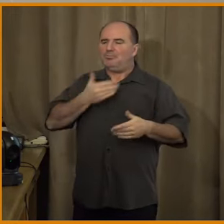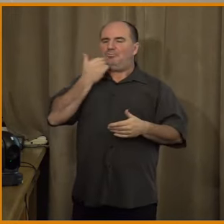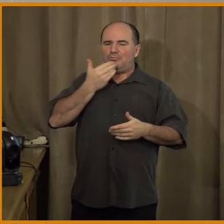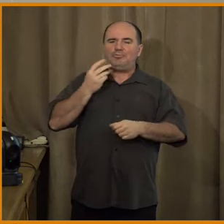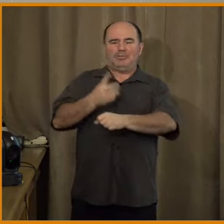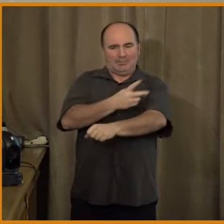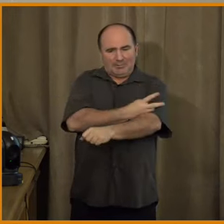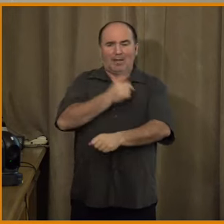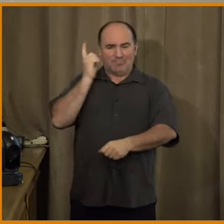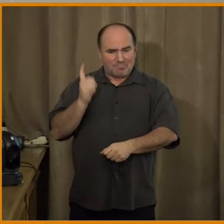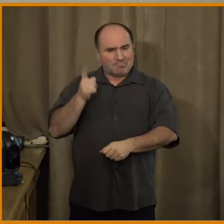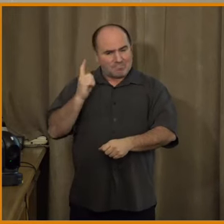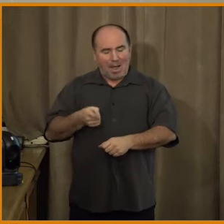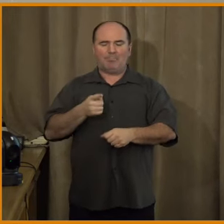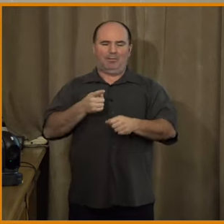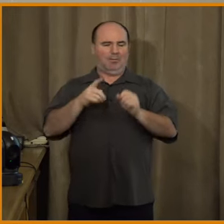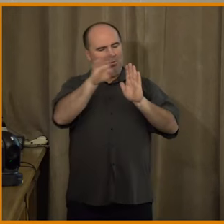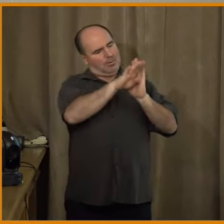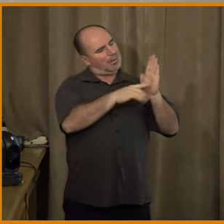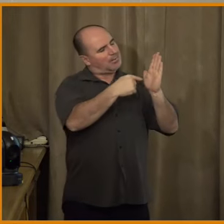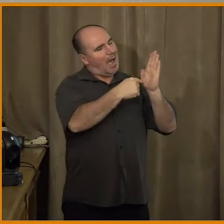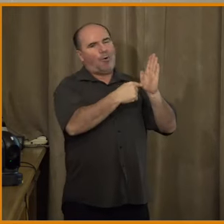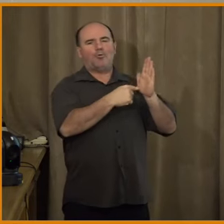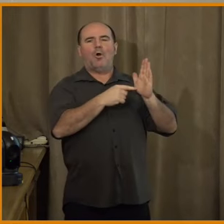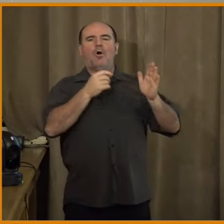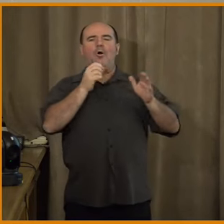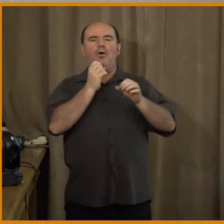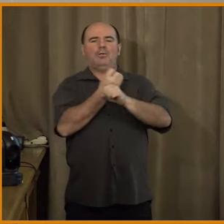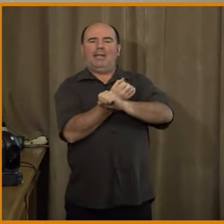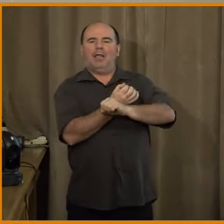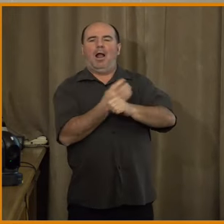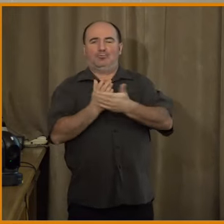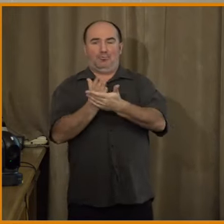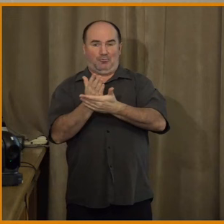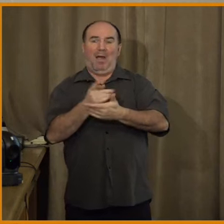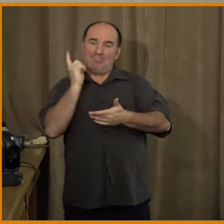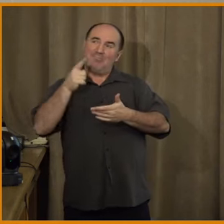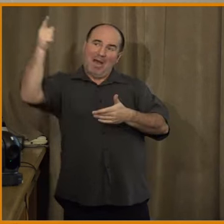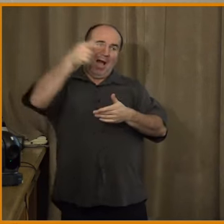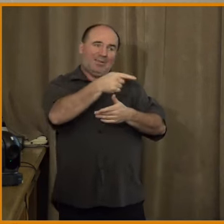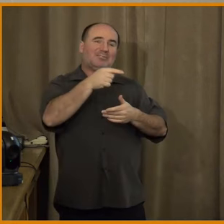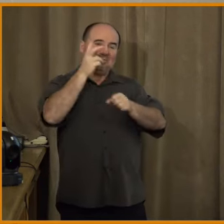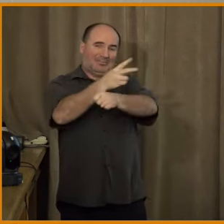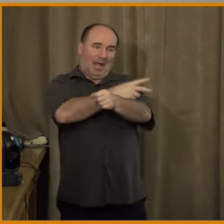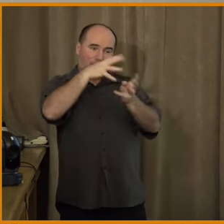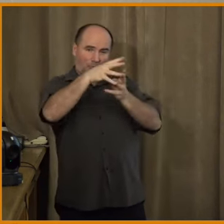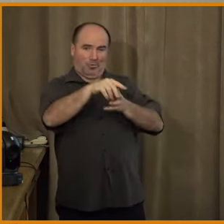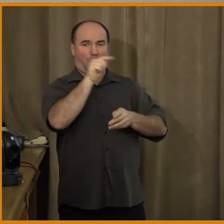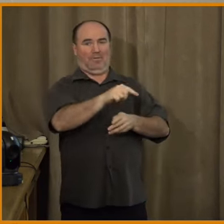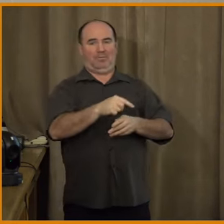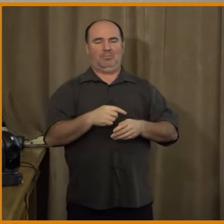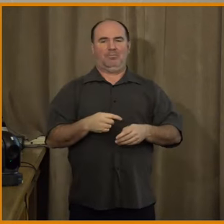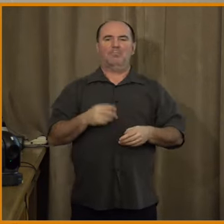má implementovat zákon o digitálních službách. Ten je bezměnc postavený na samoregulaci těch velkých